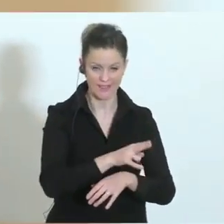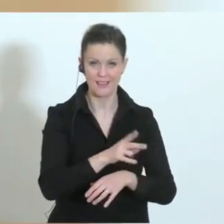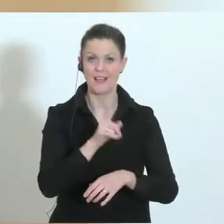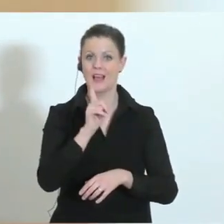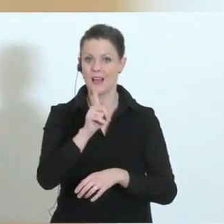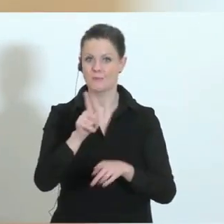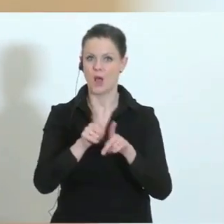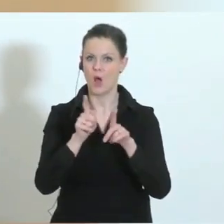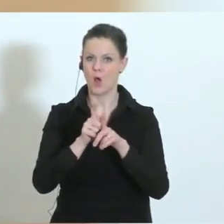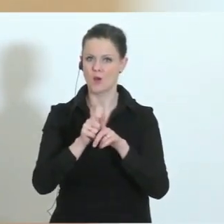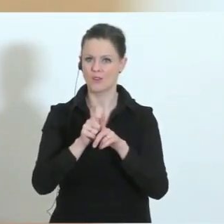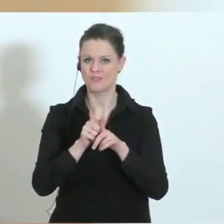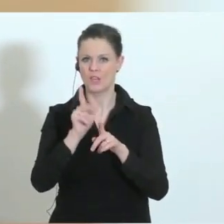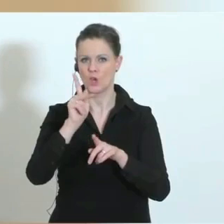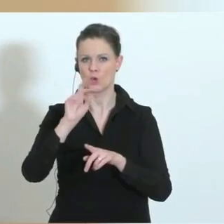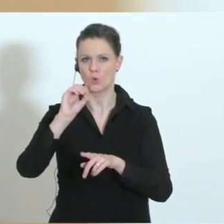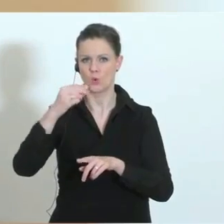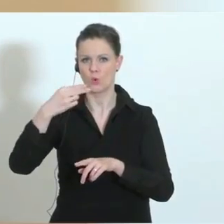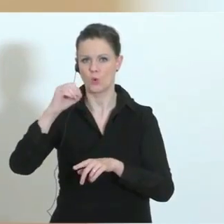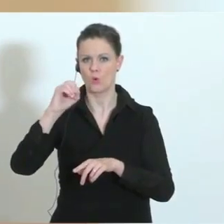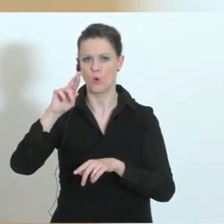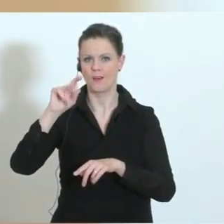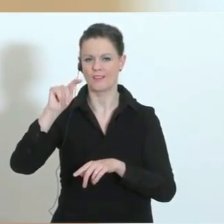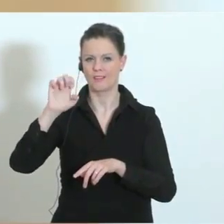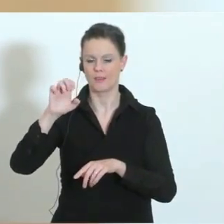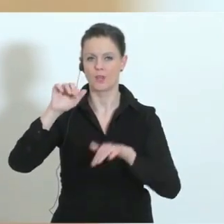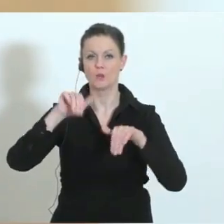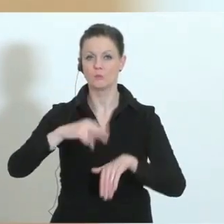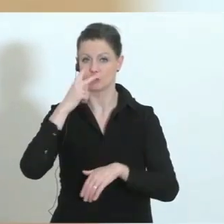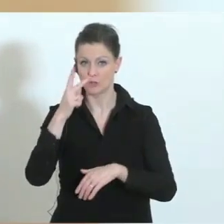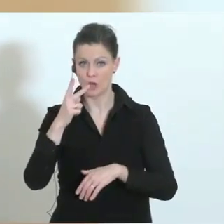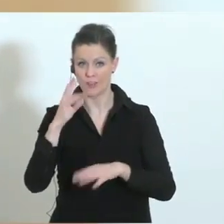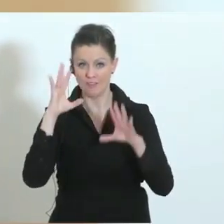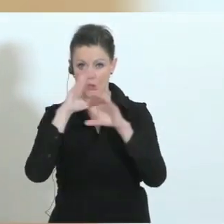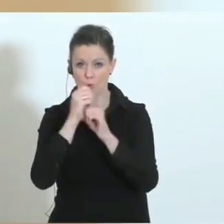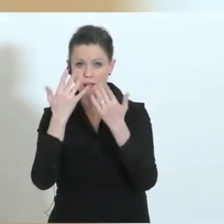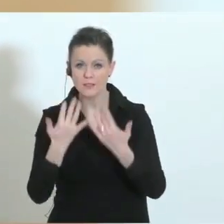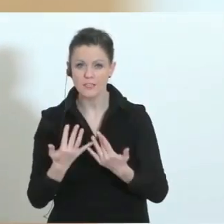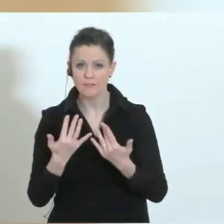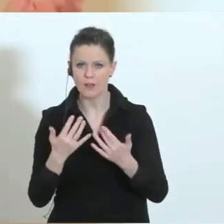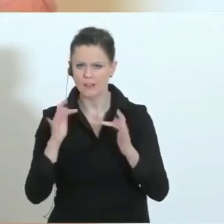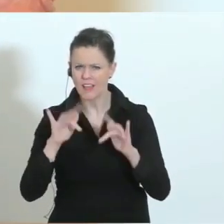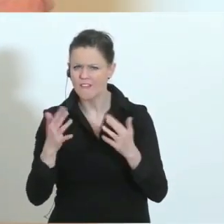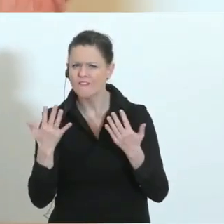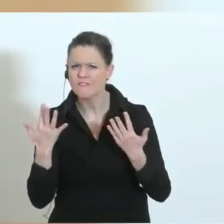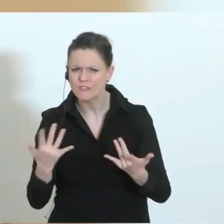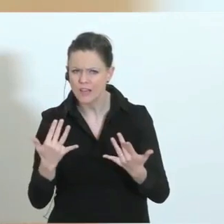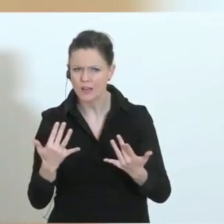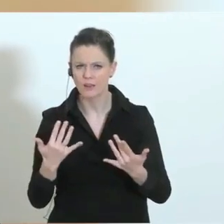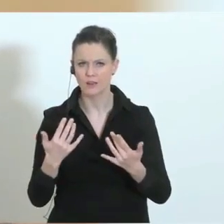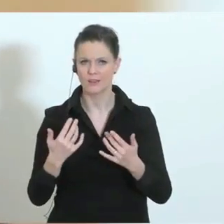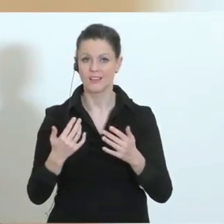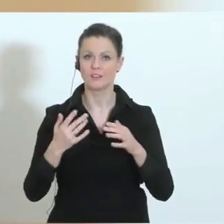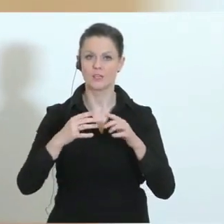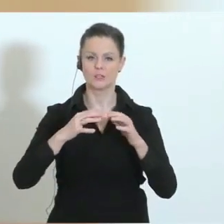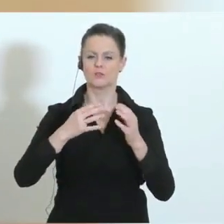dass wir die sogenannte Kohorte uns ansehen. Welche Dunkelziffern gibt es in unserer Gesellschaft? Wie schaut sozusagen der Eisberg